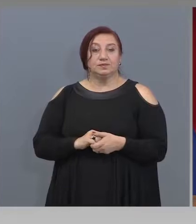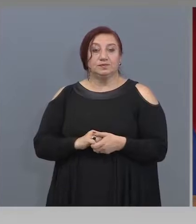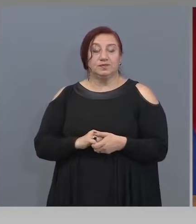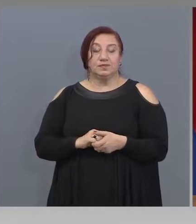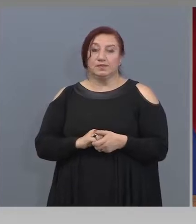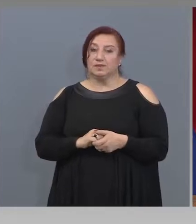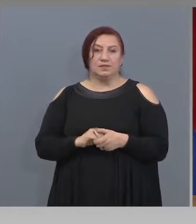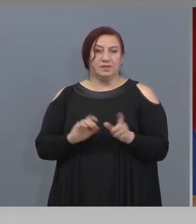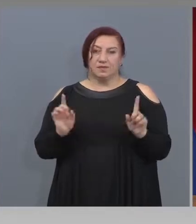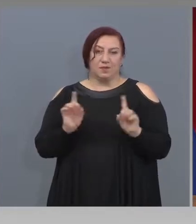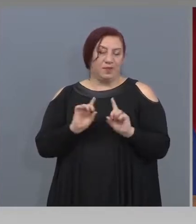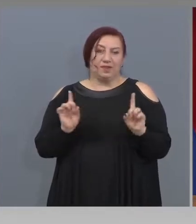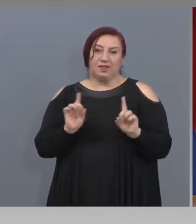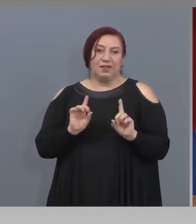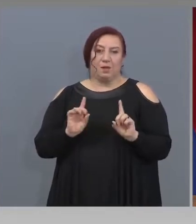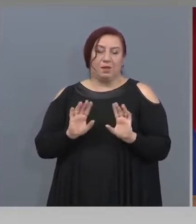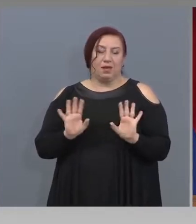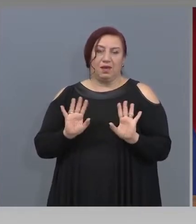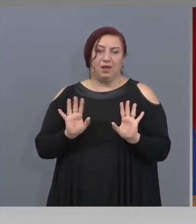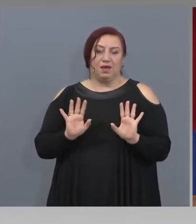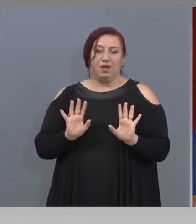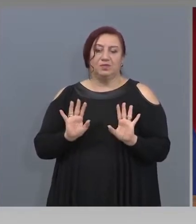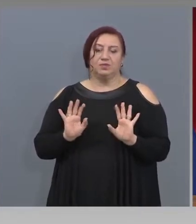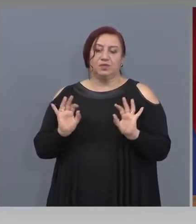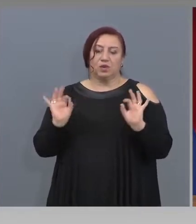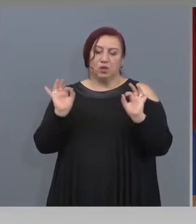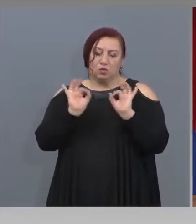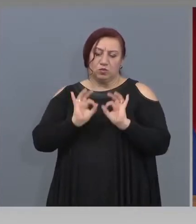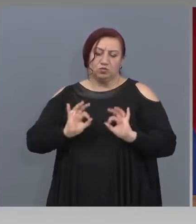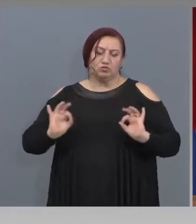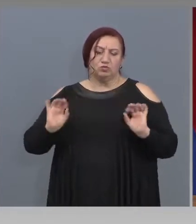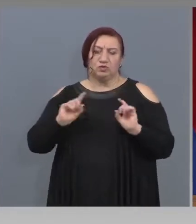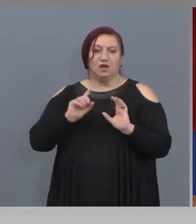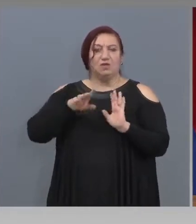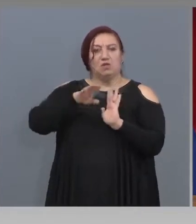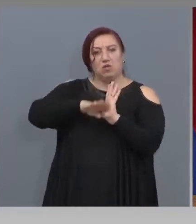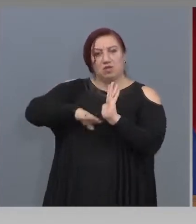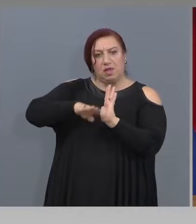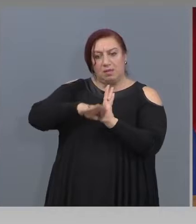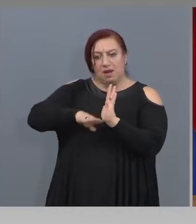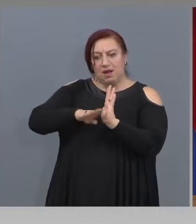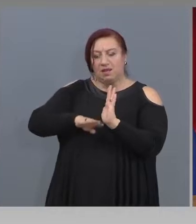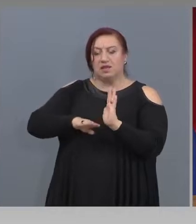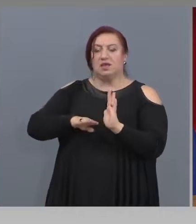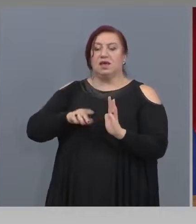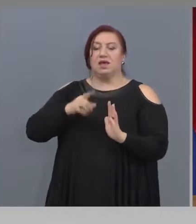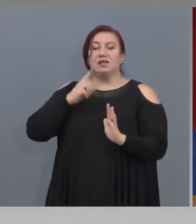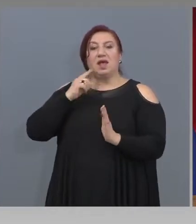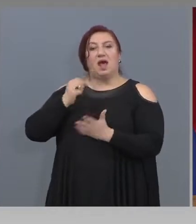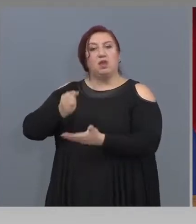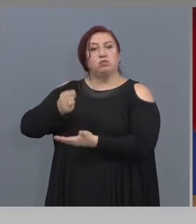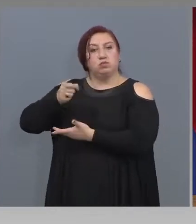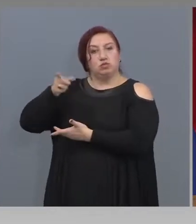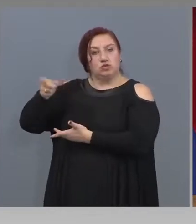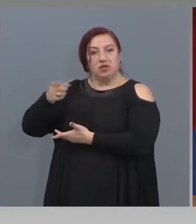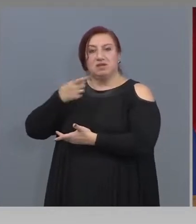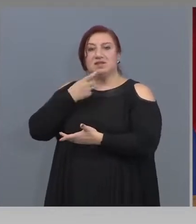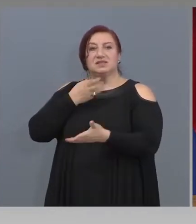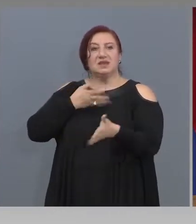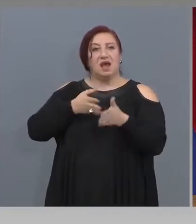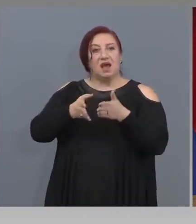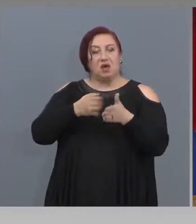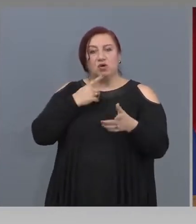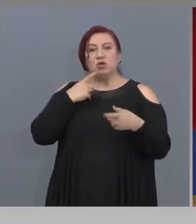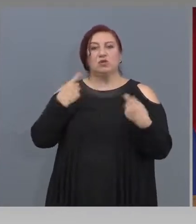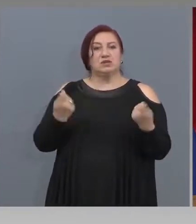Няма никакво намаление или ощетяване на бюджетите на хората, занимаващи с култура и изкуство.